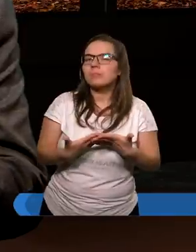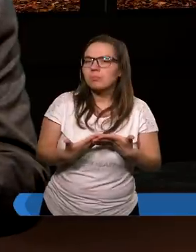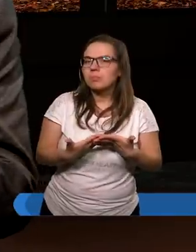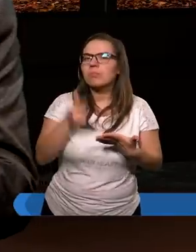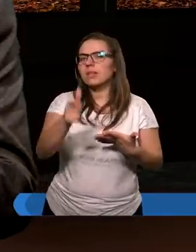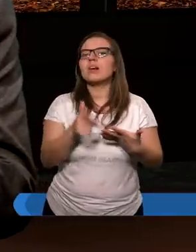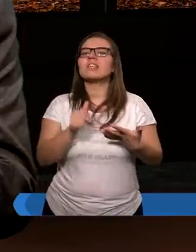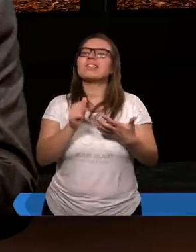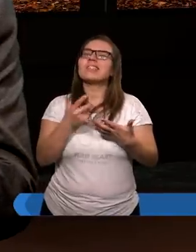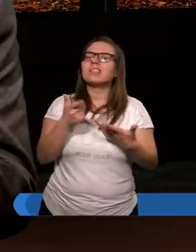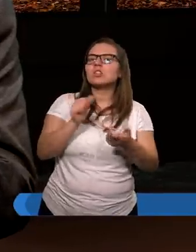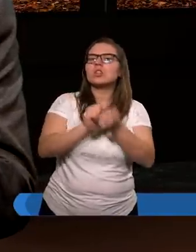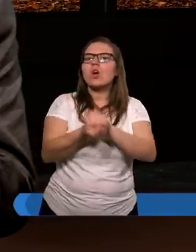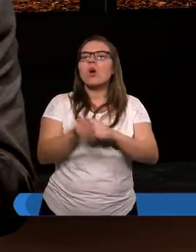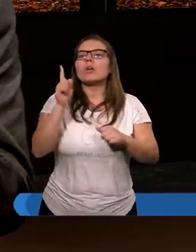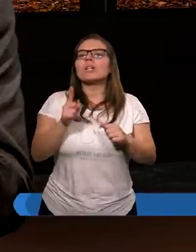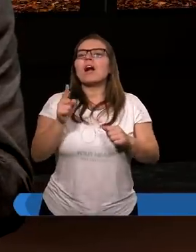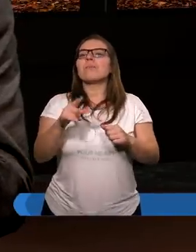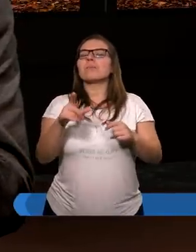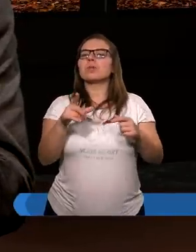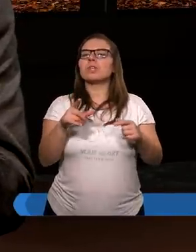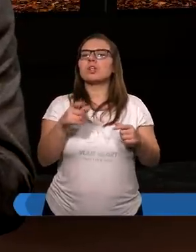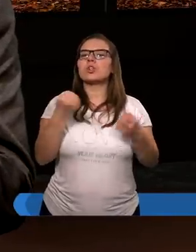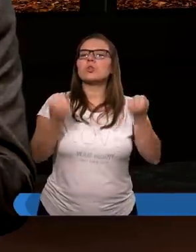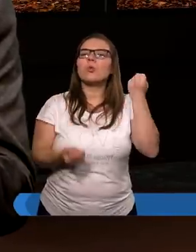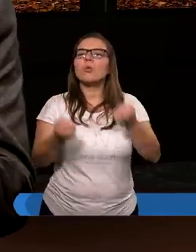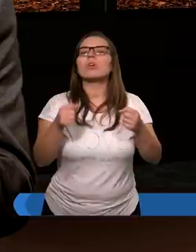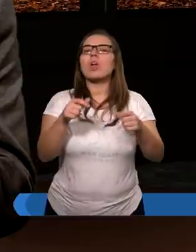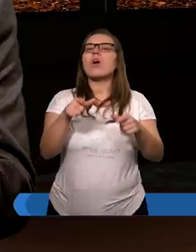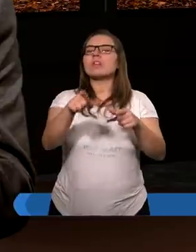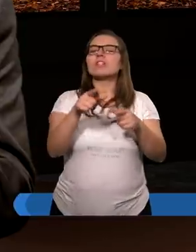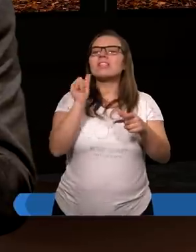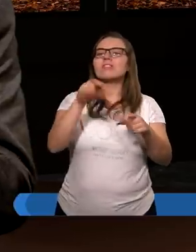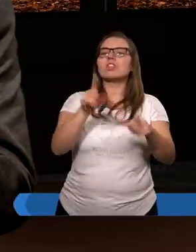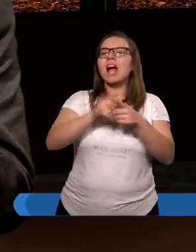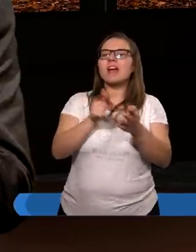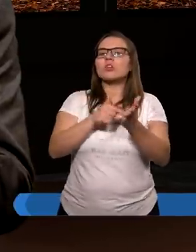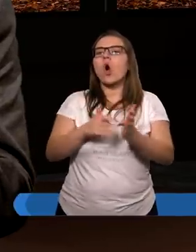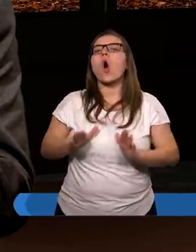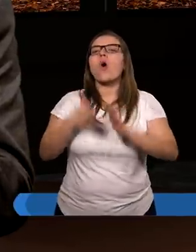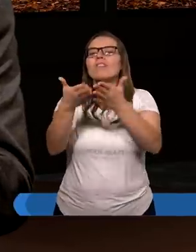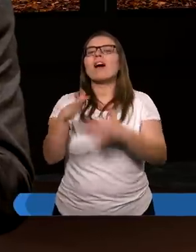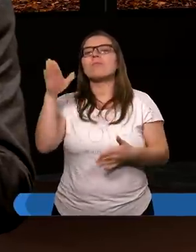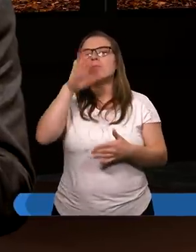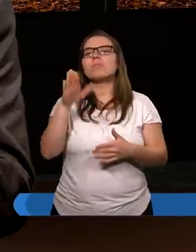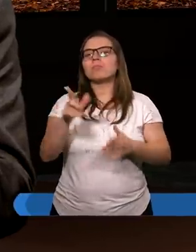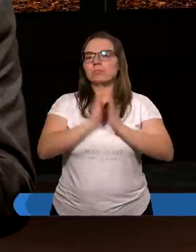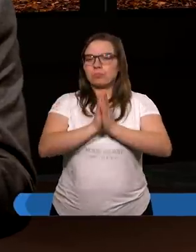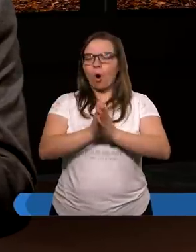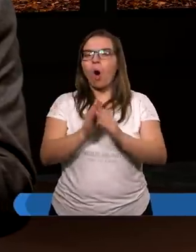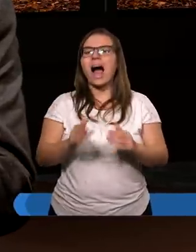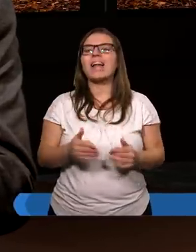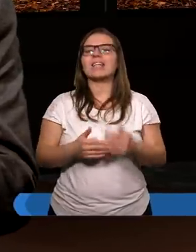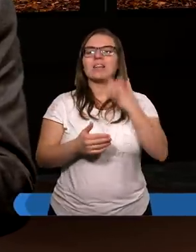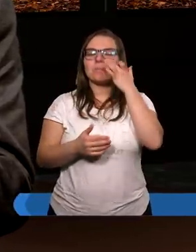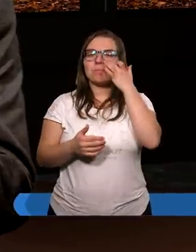mięso zwierząt czystych było często ofiarowane bożkom pogańskim